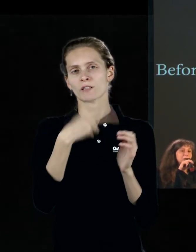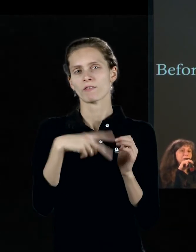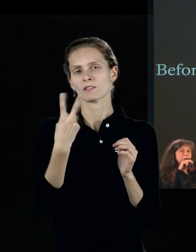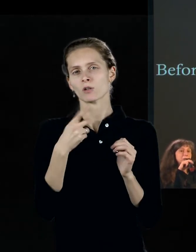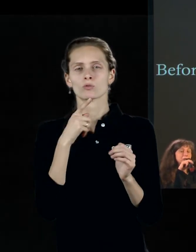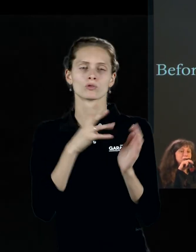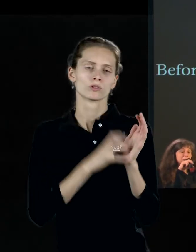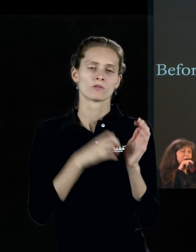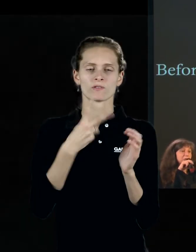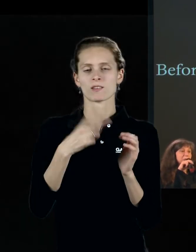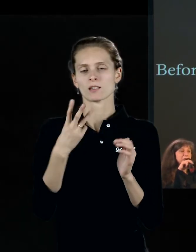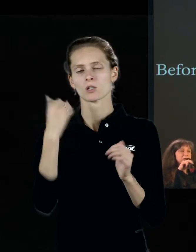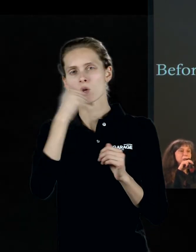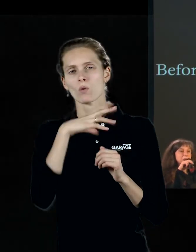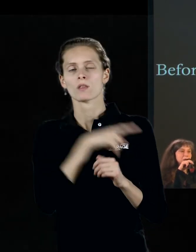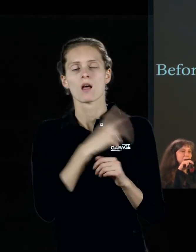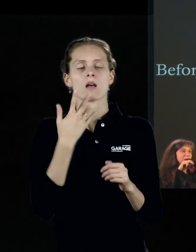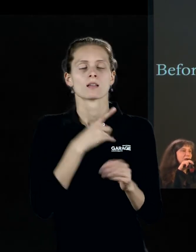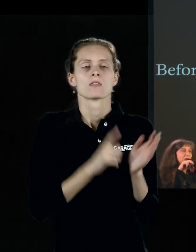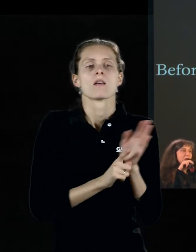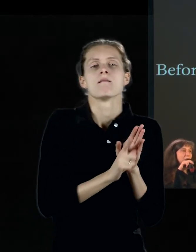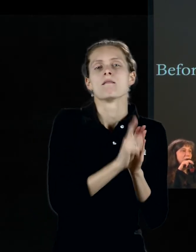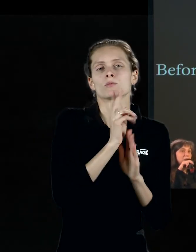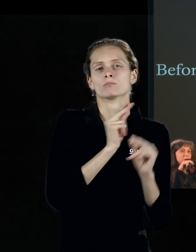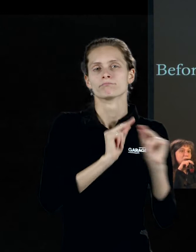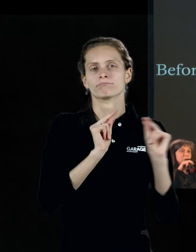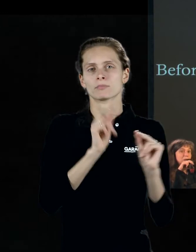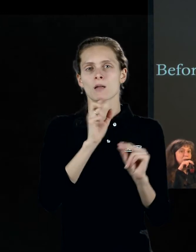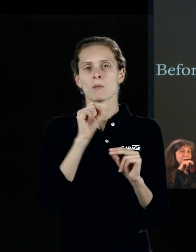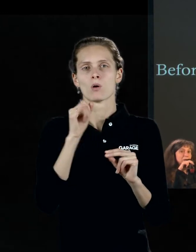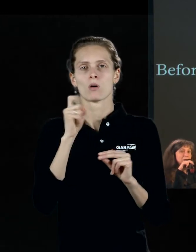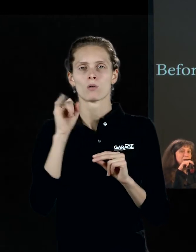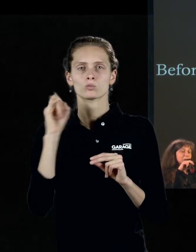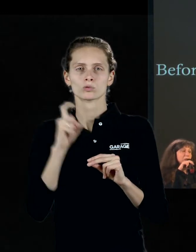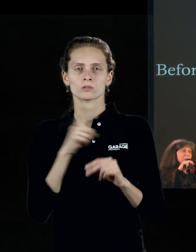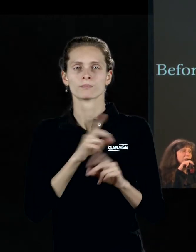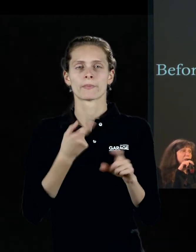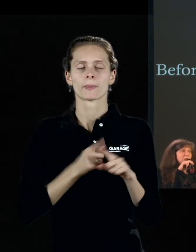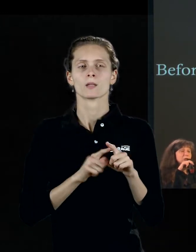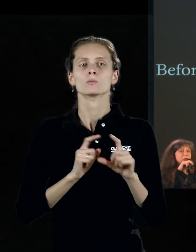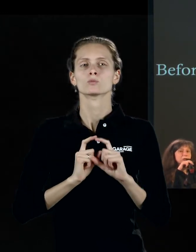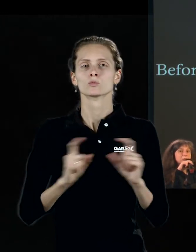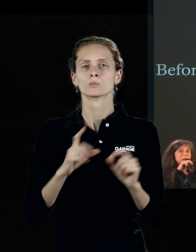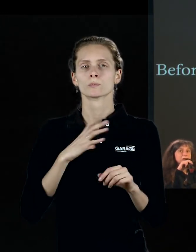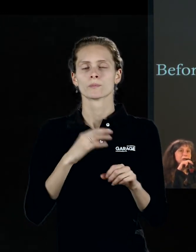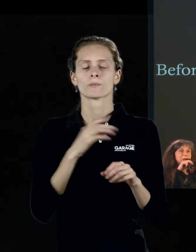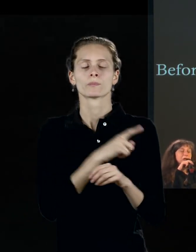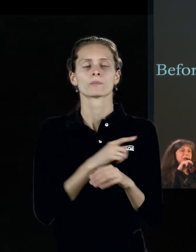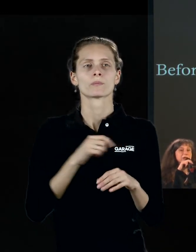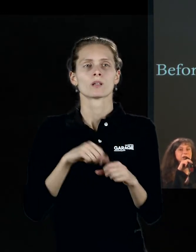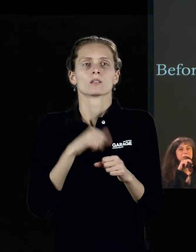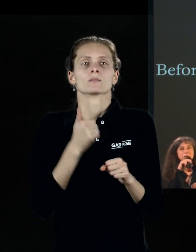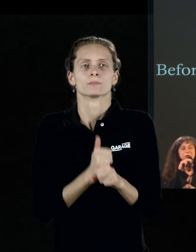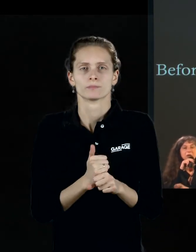преподавал, начал преподавать в Баухаузе. Баухауз – школа, которая была основана в Германии